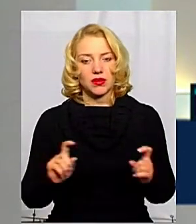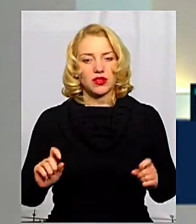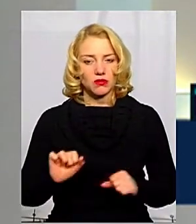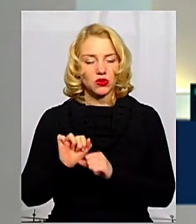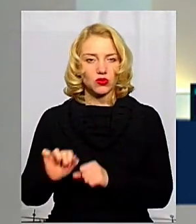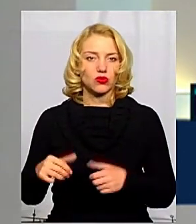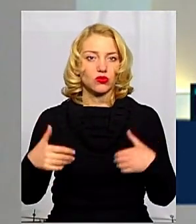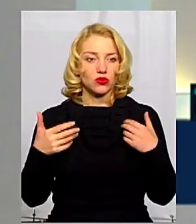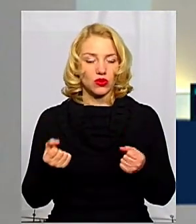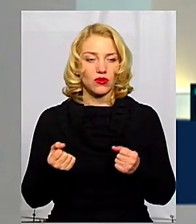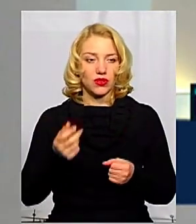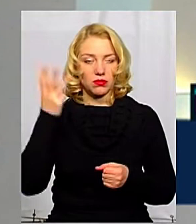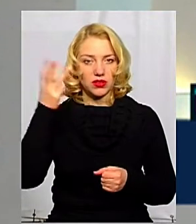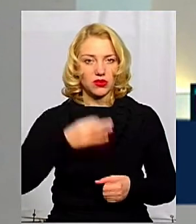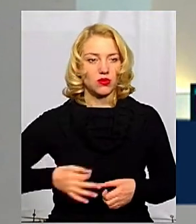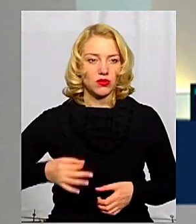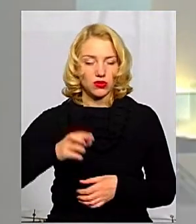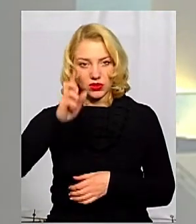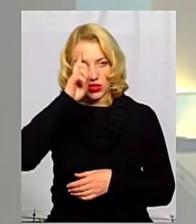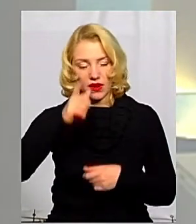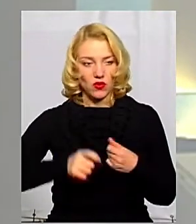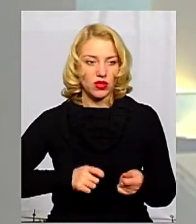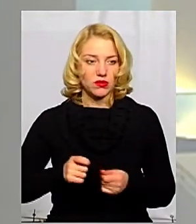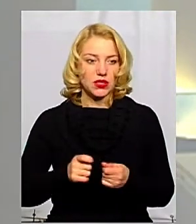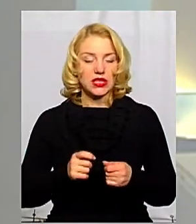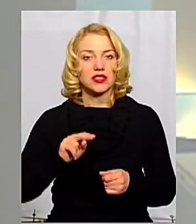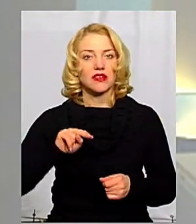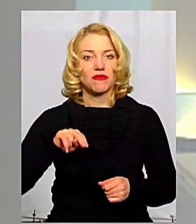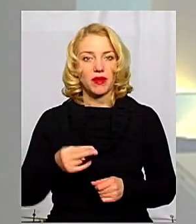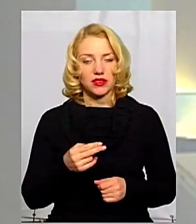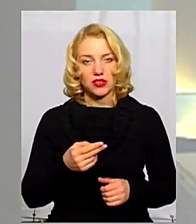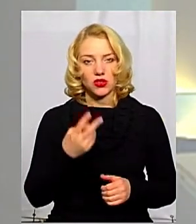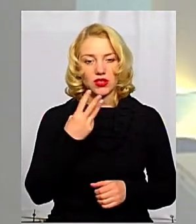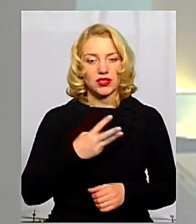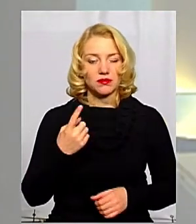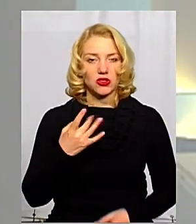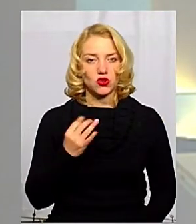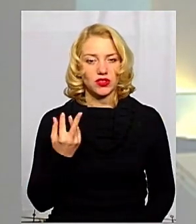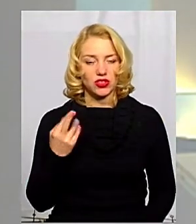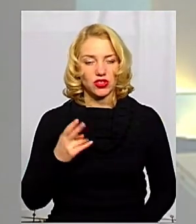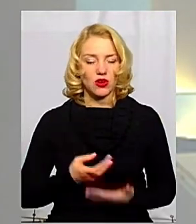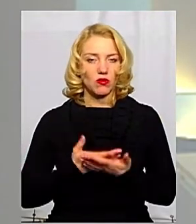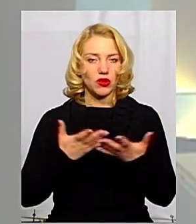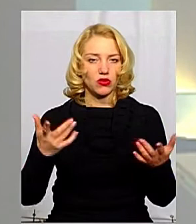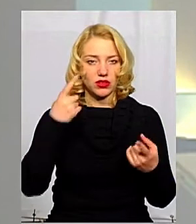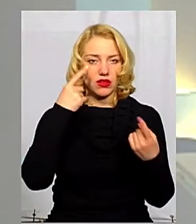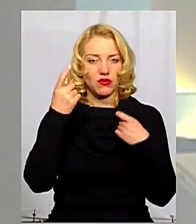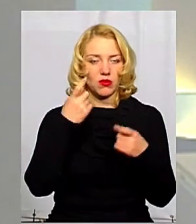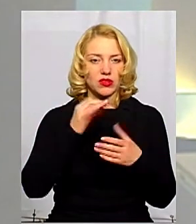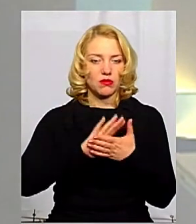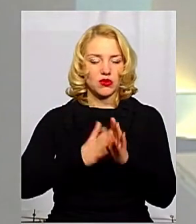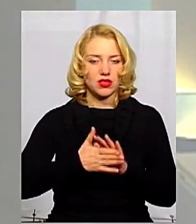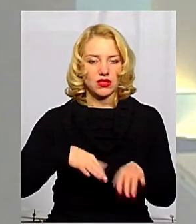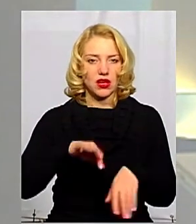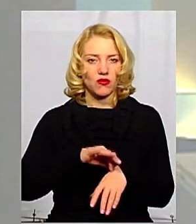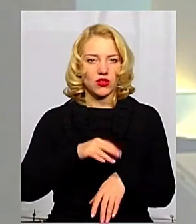охорони здоров'я Хмельницької обласної державної адміністрації у п'ятницю, 31 січня, оприлюднена інформація про стан